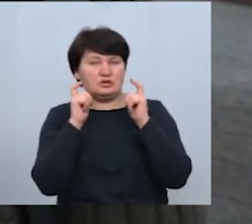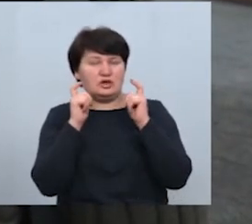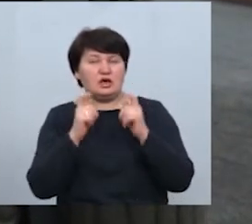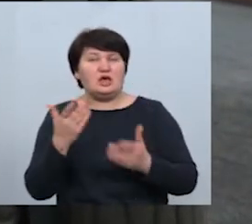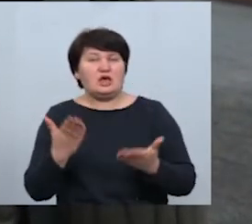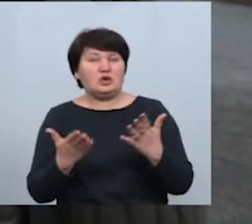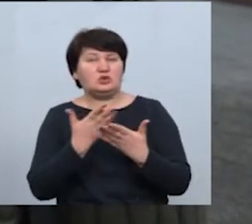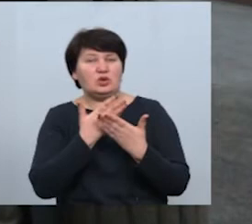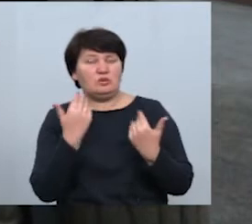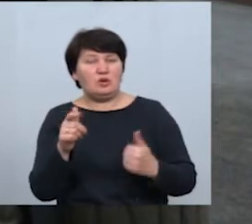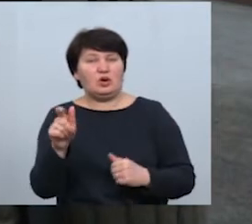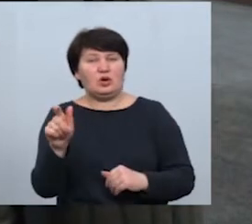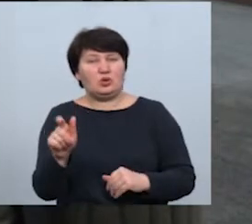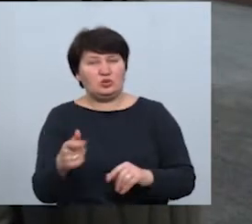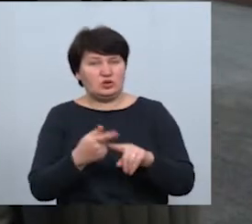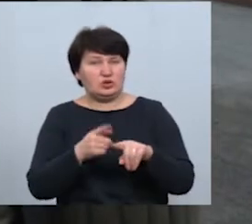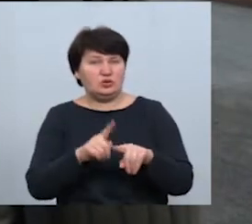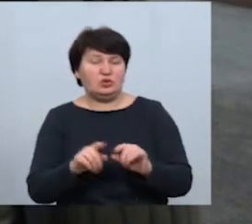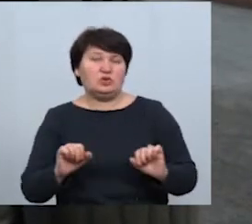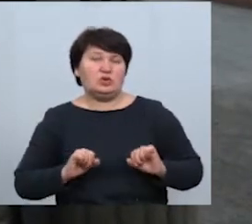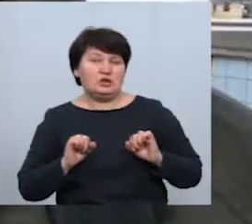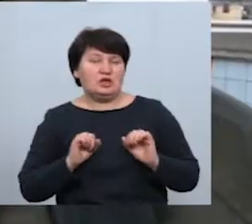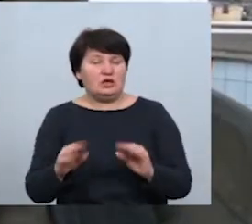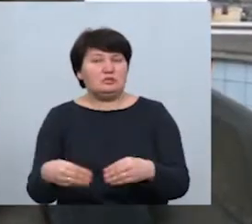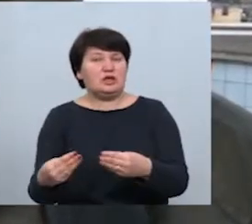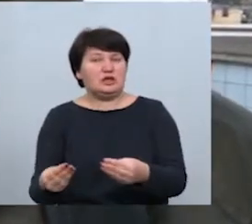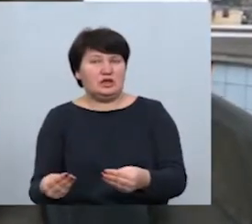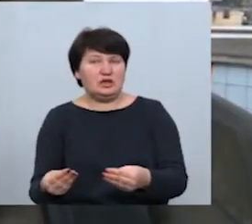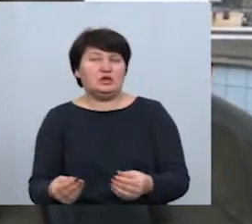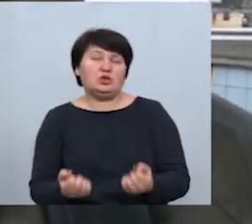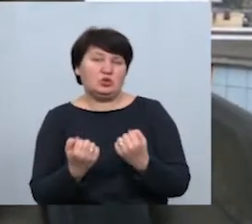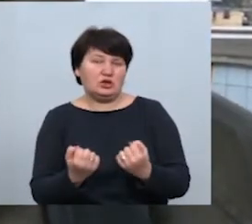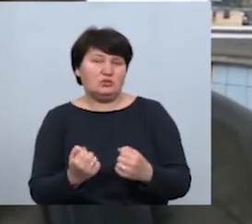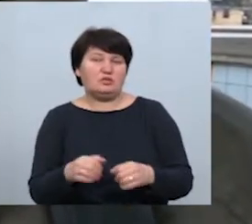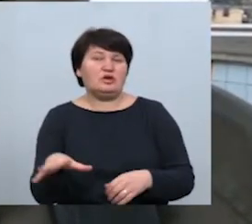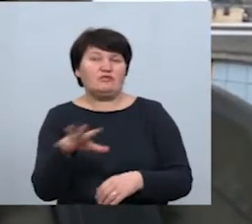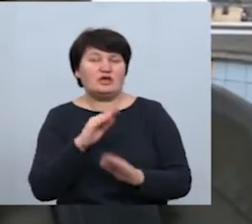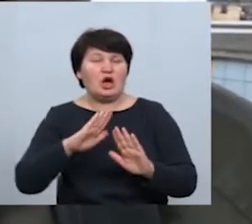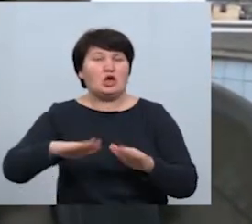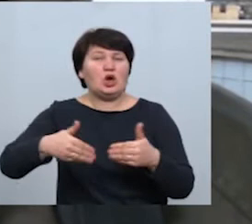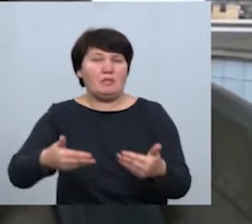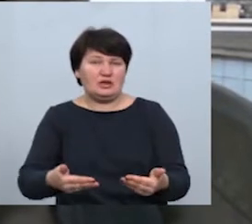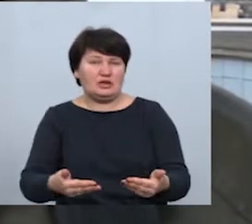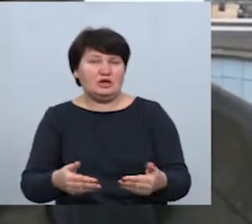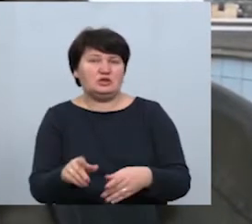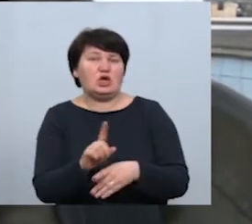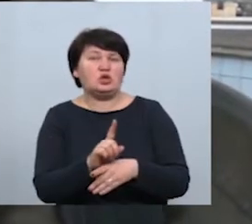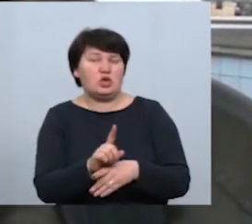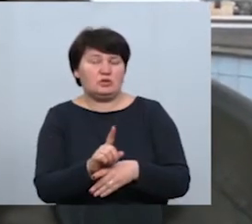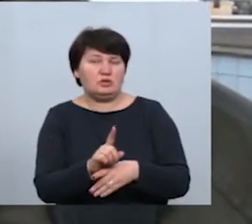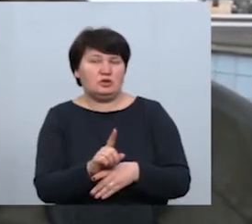немає людина цього, то ми стараємося надати їй. І дотримуємося повністю всіх рекомендацій та і норм. І створюємо